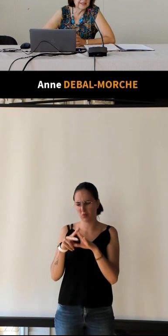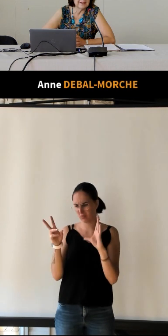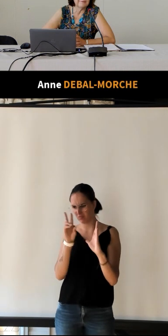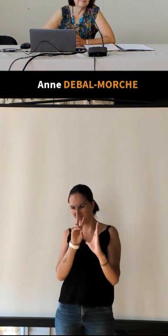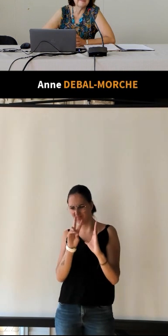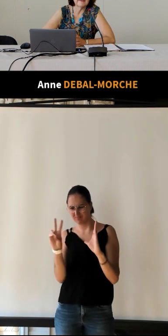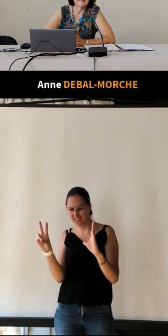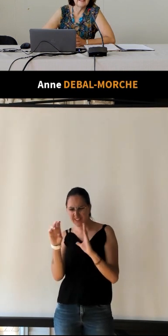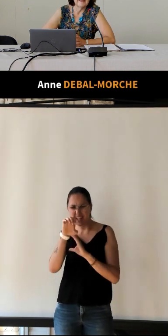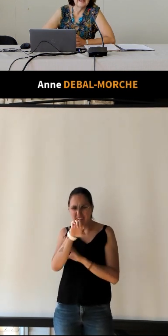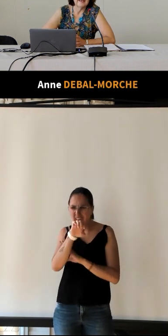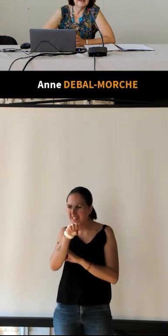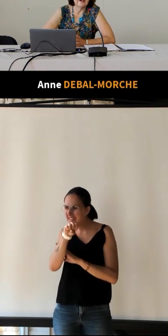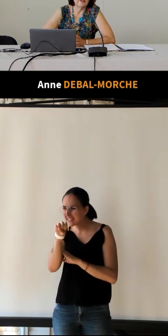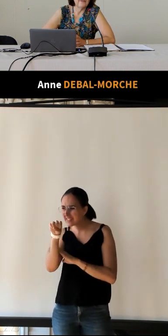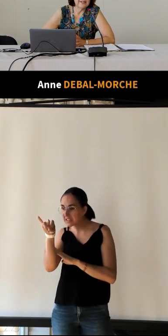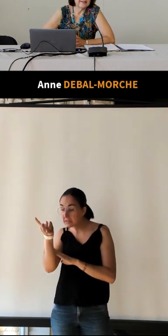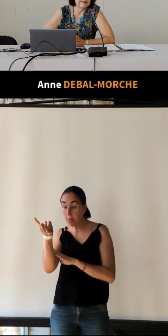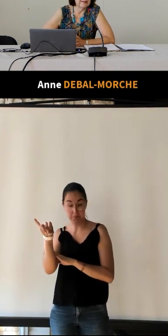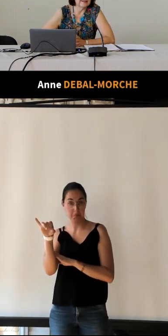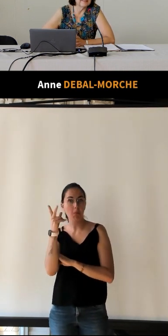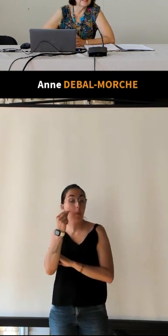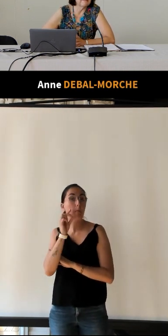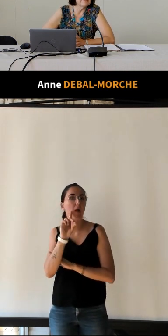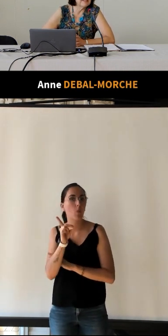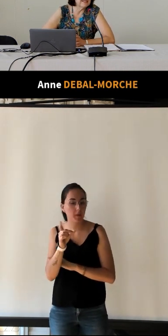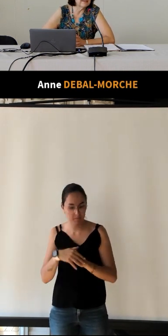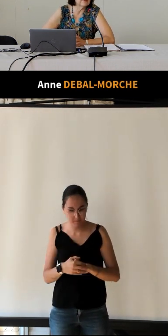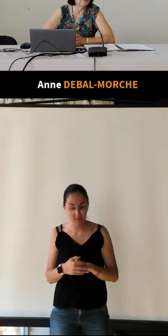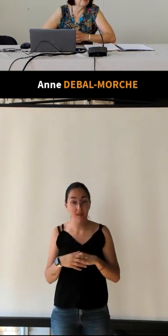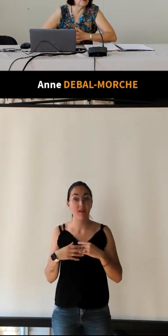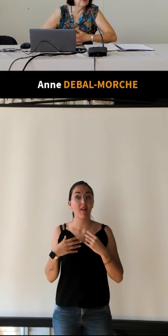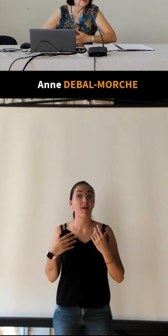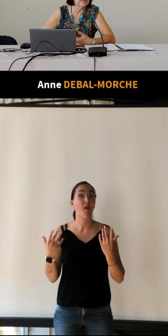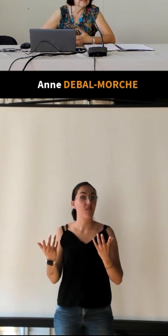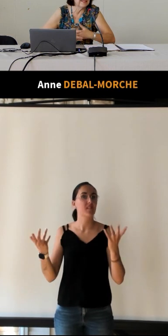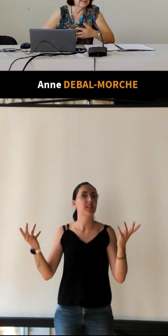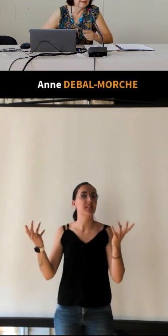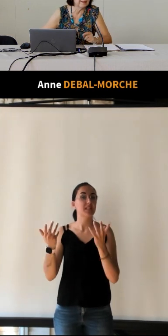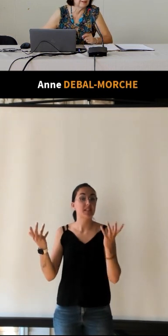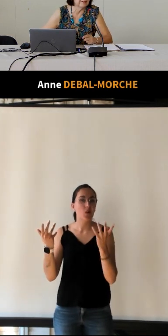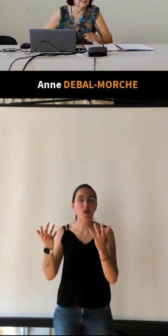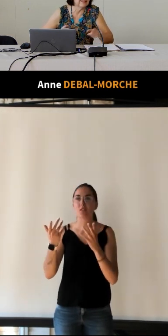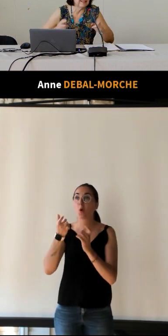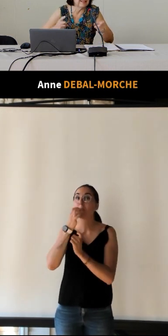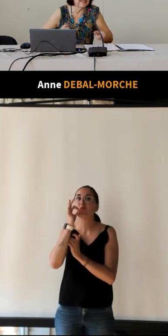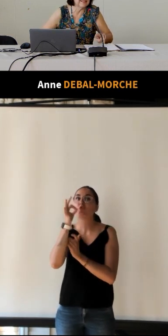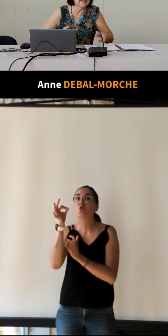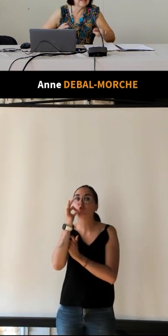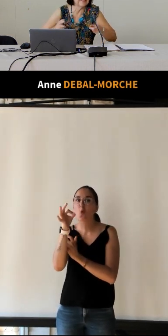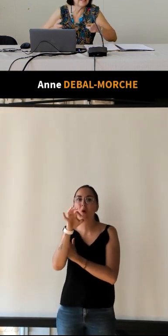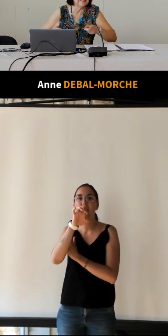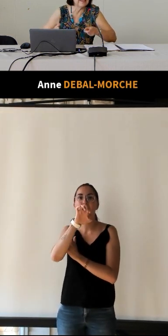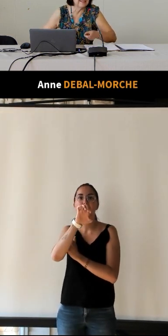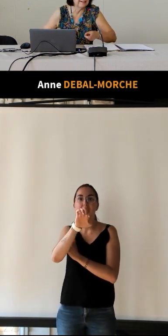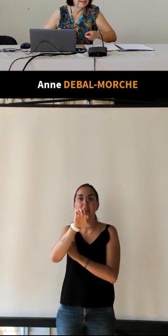initiales et en fait, c'est la manière de prononcer les lettres S